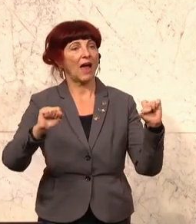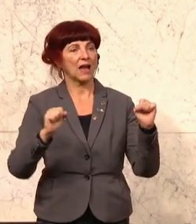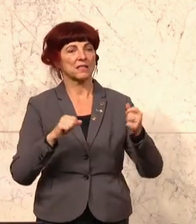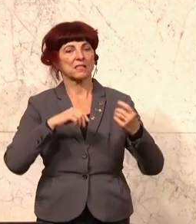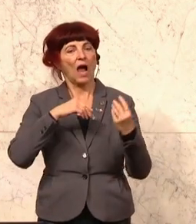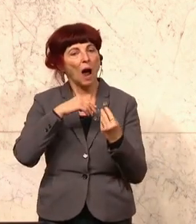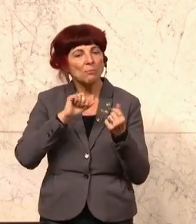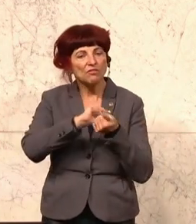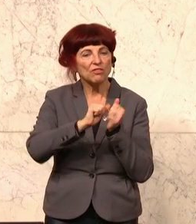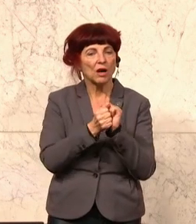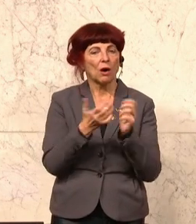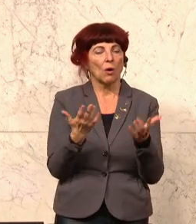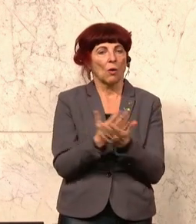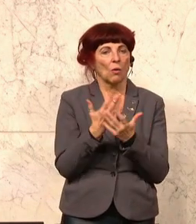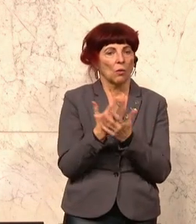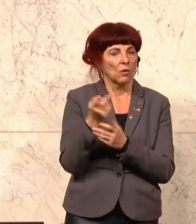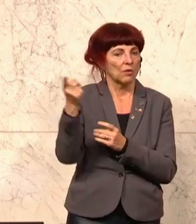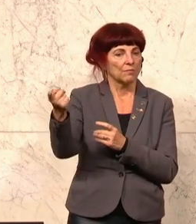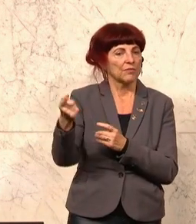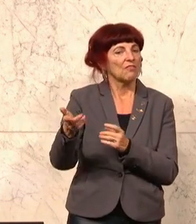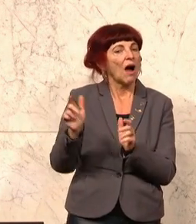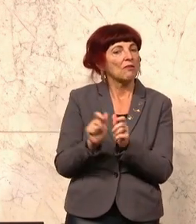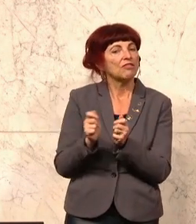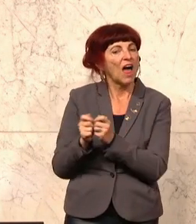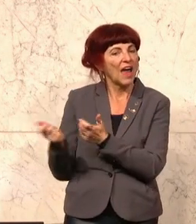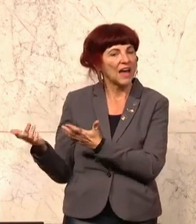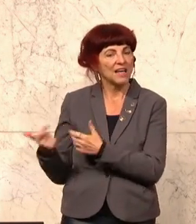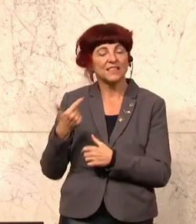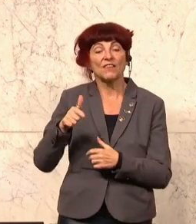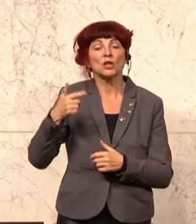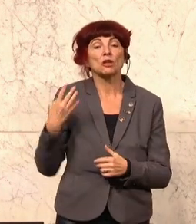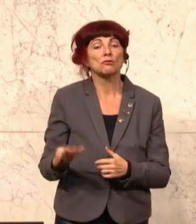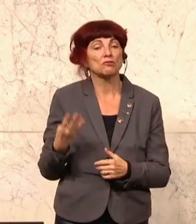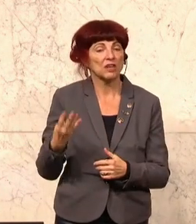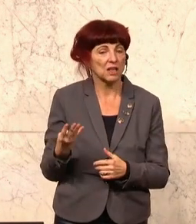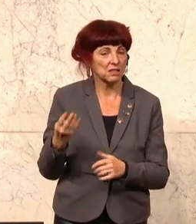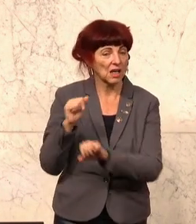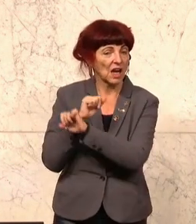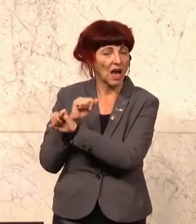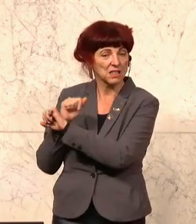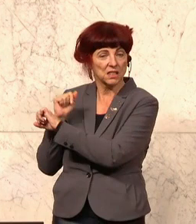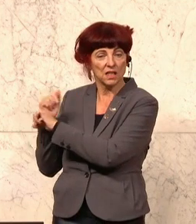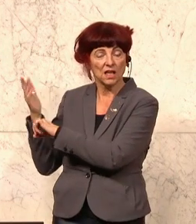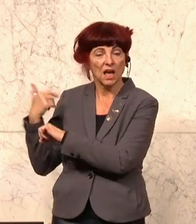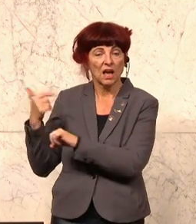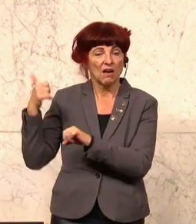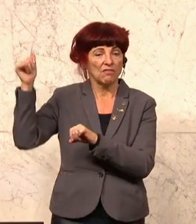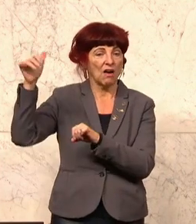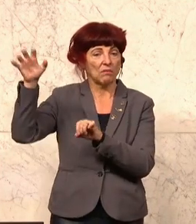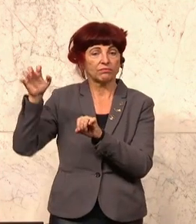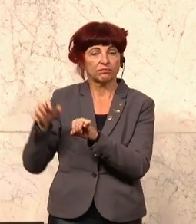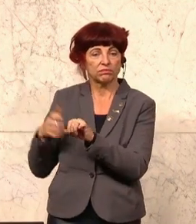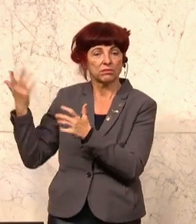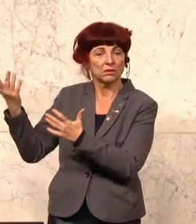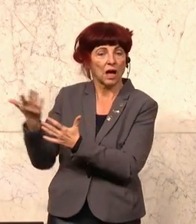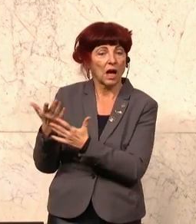feiert, Wer Flyer der 240 Geiseln der Hamas von Häuserwänden und Litfaßsäulen kratzt, wer Demonstrationen zu